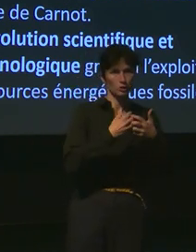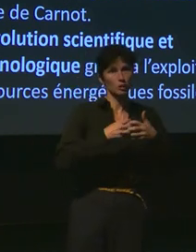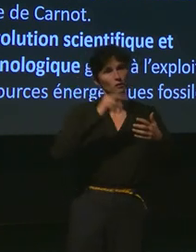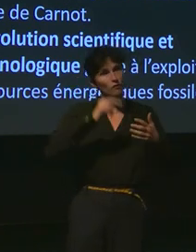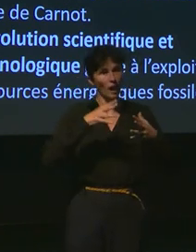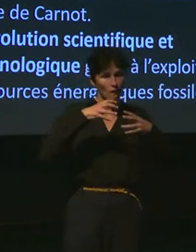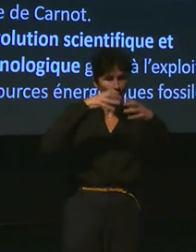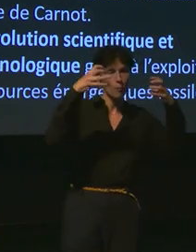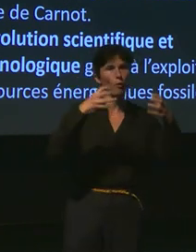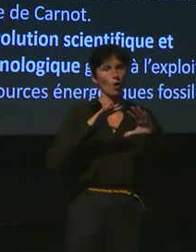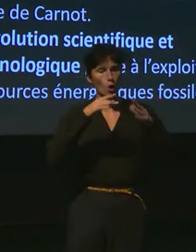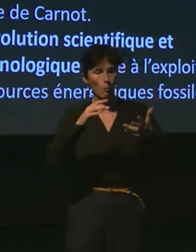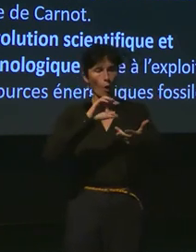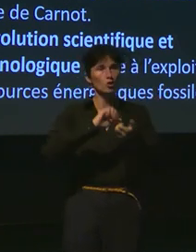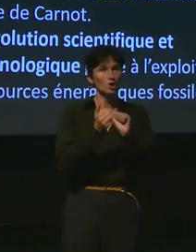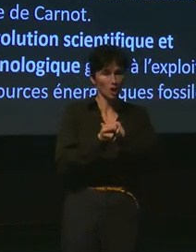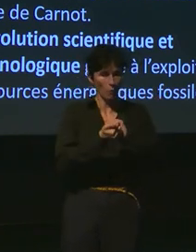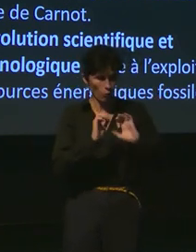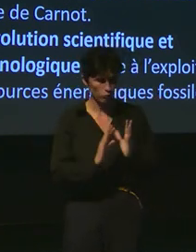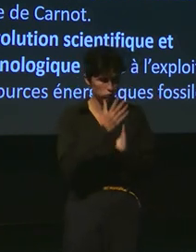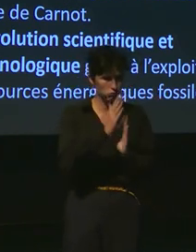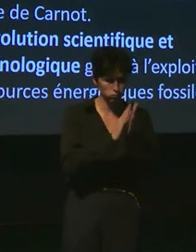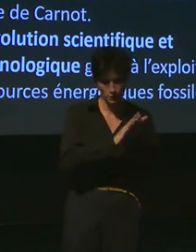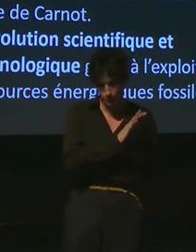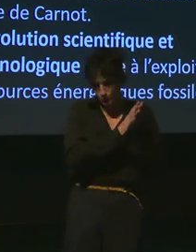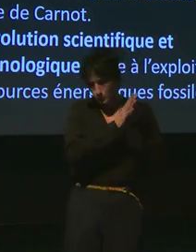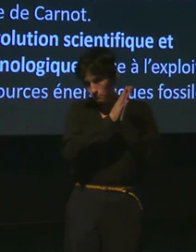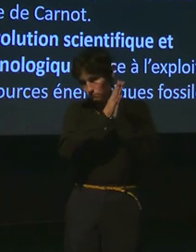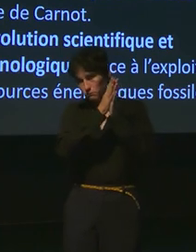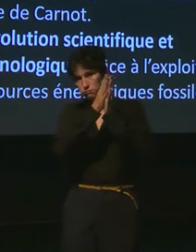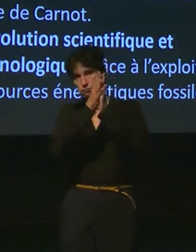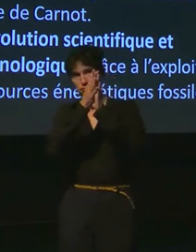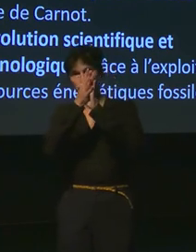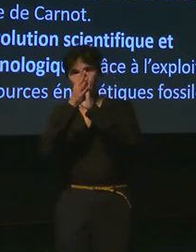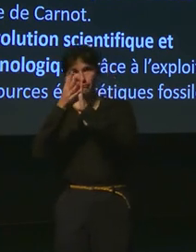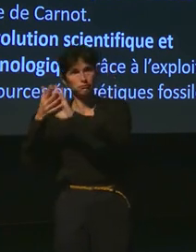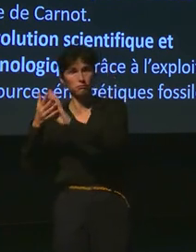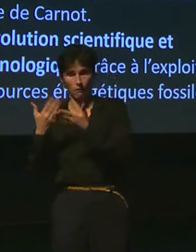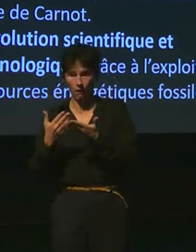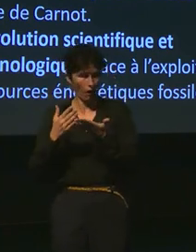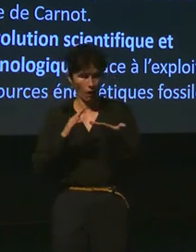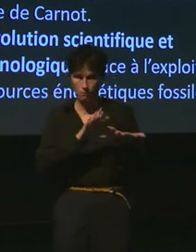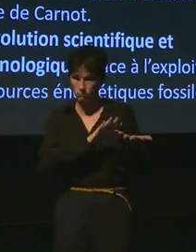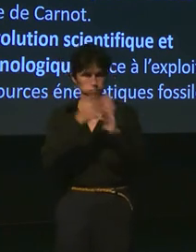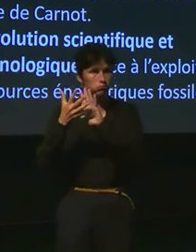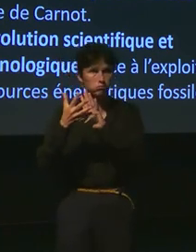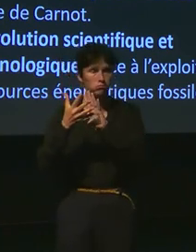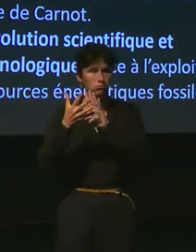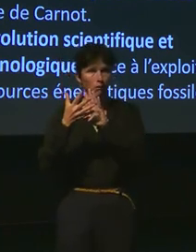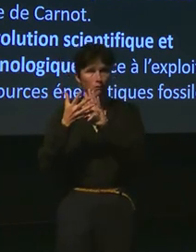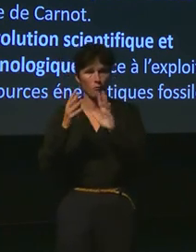liées par la combustion du charbon, donc, on est passé à cette révolution. Alors,